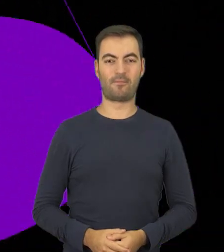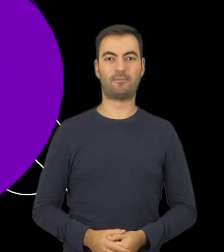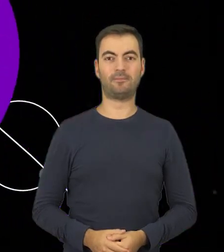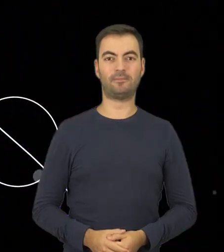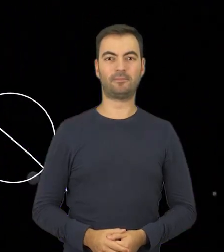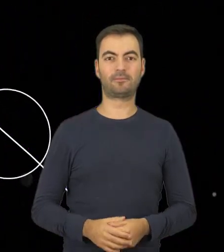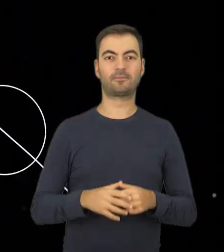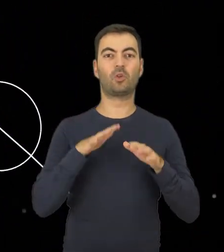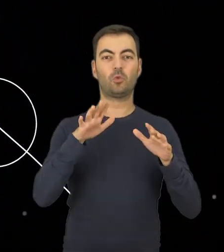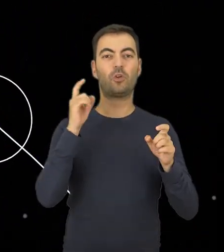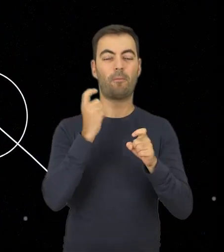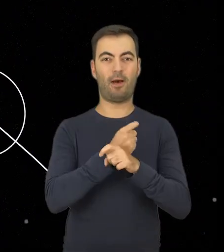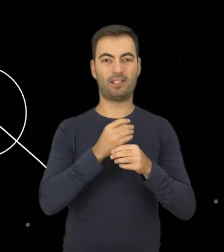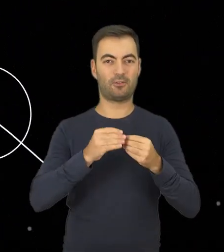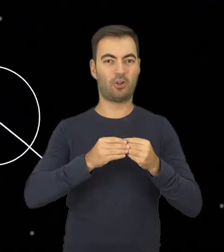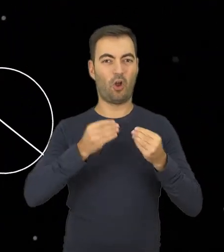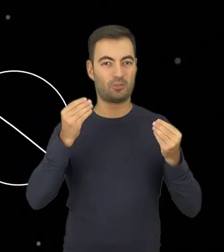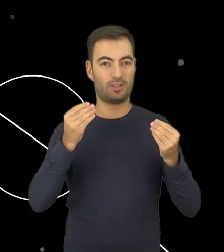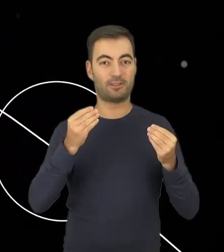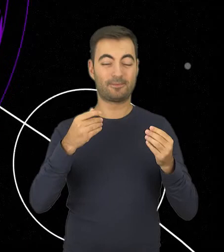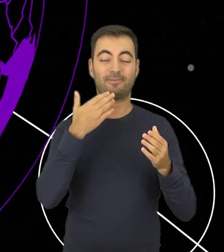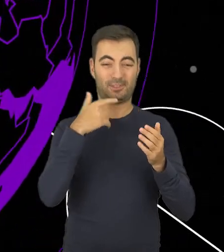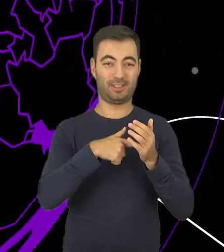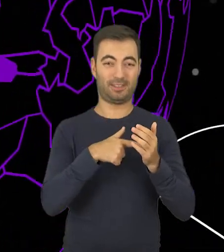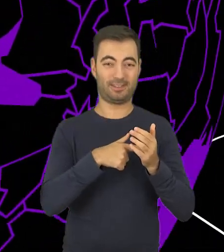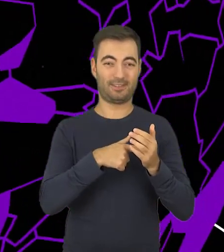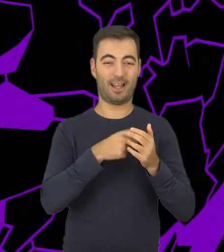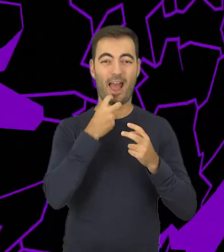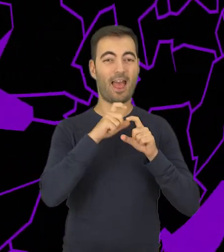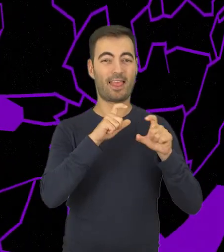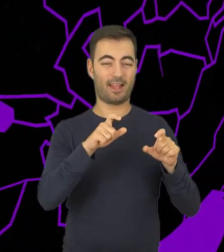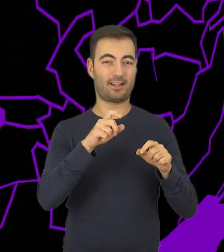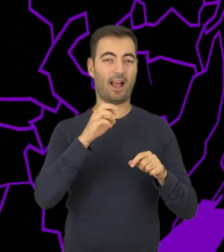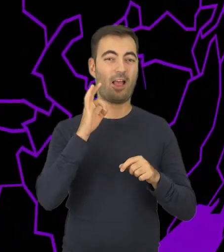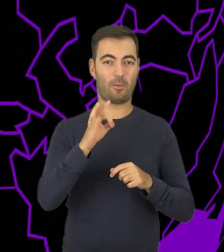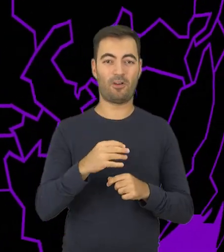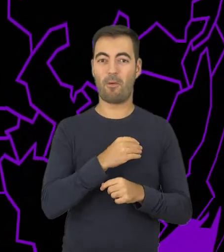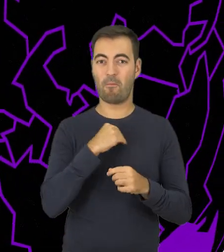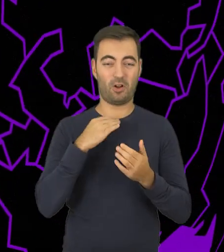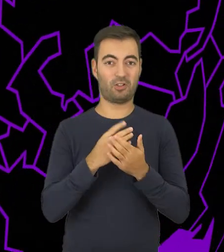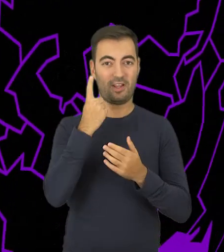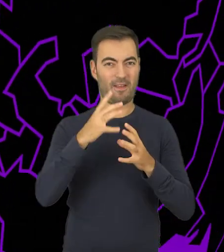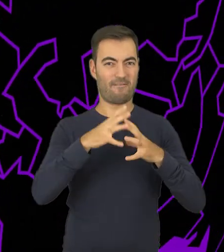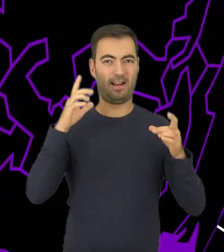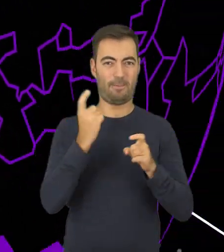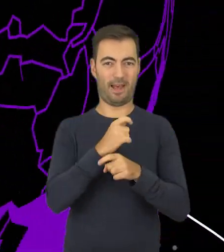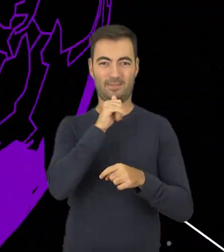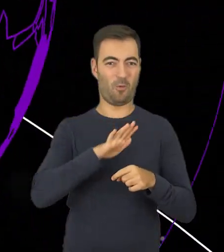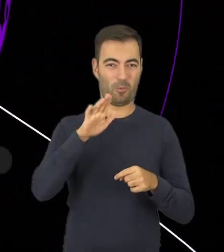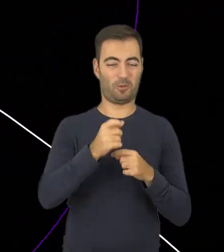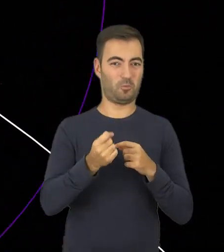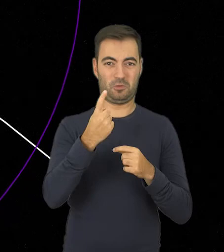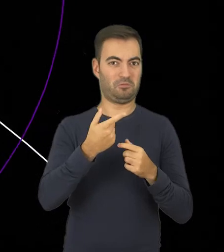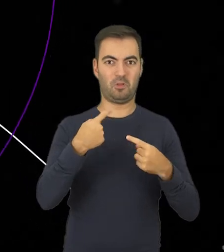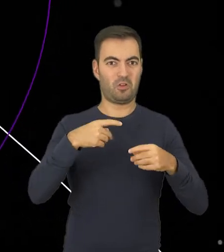Wiele wysoko rozwiniętych krajów zawdzięcza im swój sukces gospodarczy. Polska, jako jedyne z dużych państw w Europie,